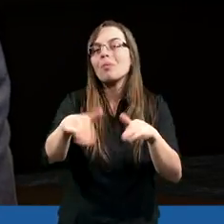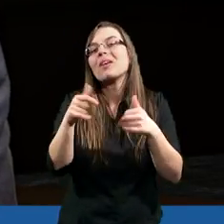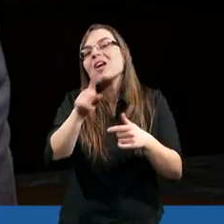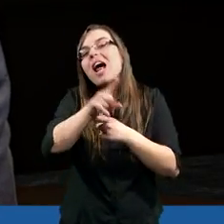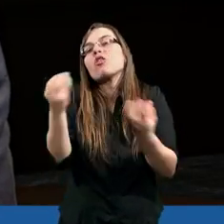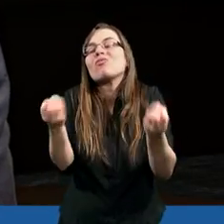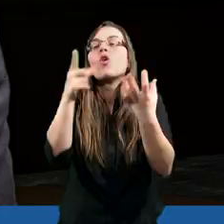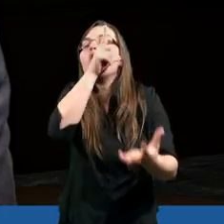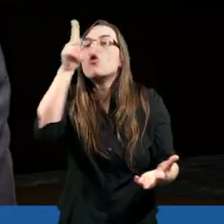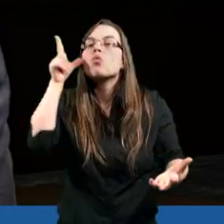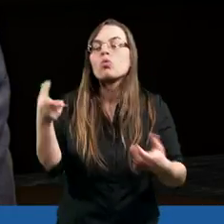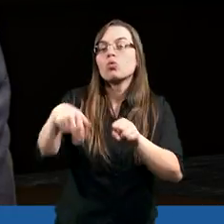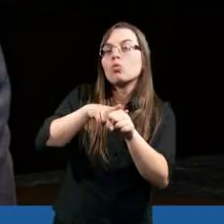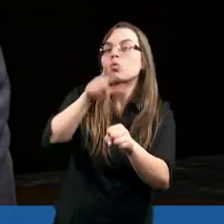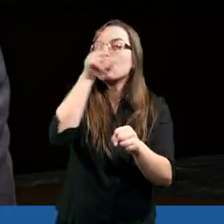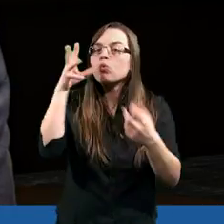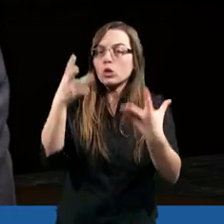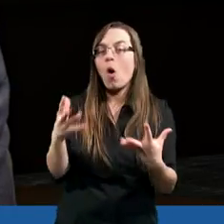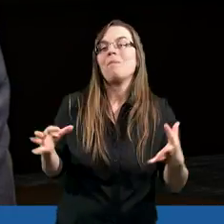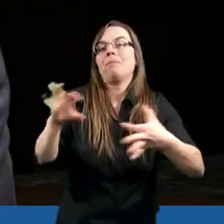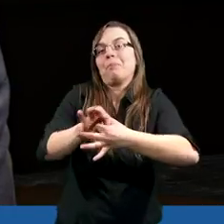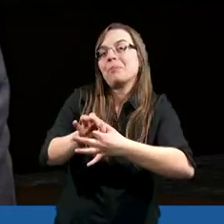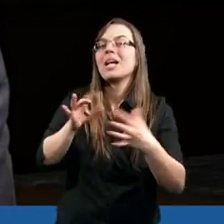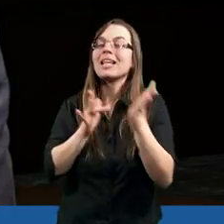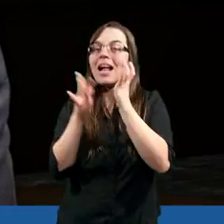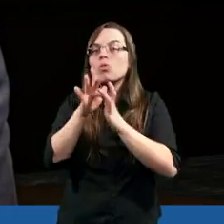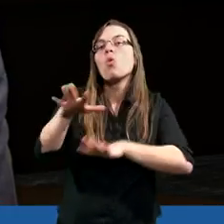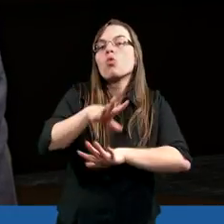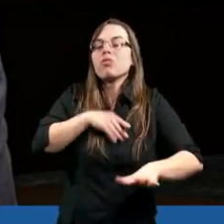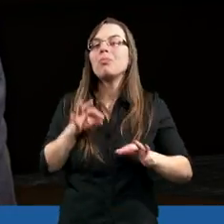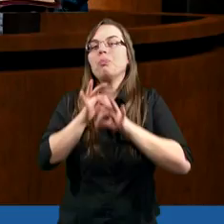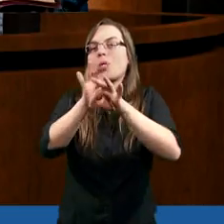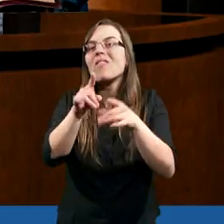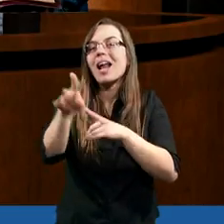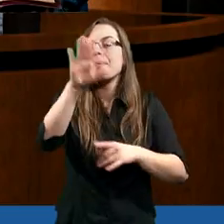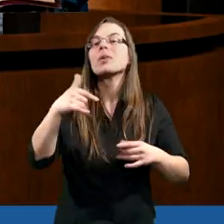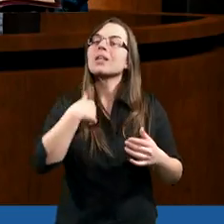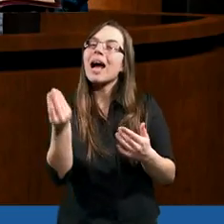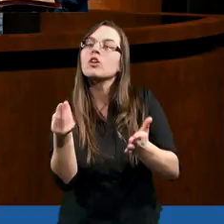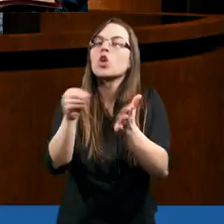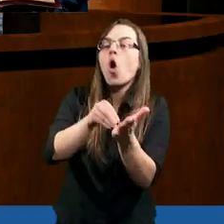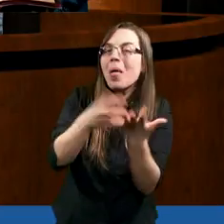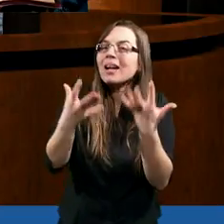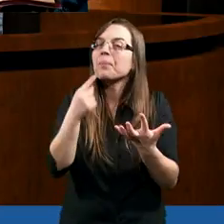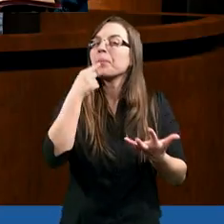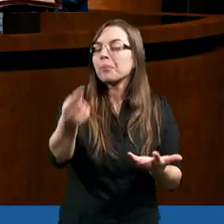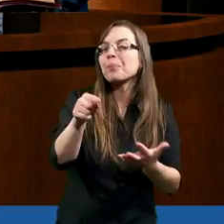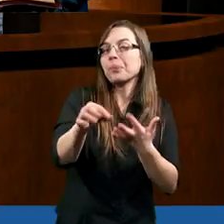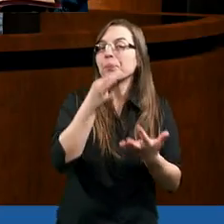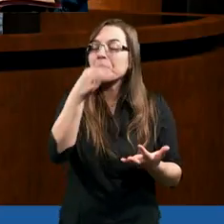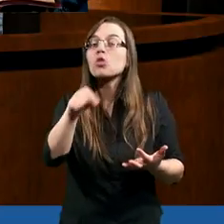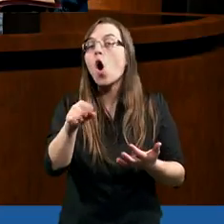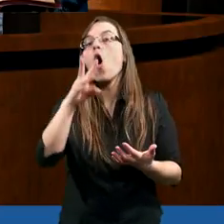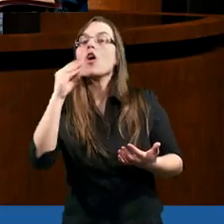ludzie. Ludzie, którzy są skupieni wokół Jezusa Chrystusa, prowadzeni Duchem Świętym. Ja bym dodał jeszcze do tego